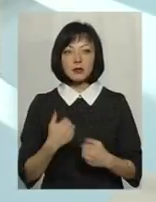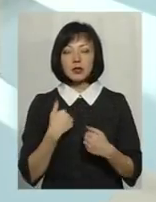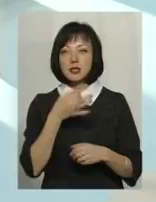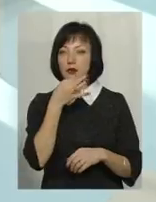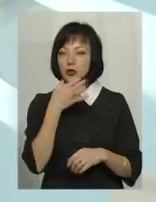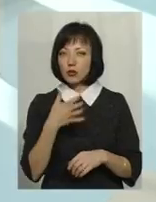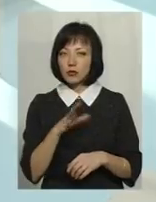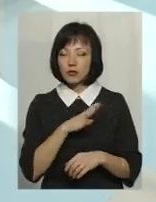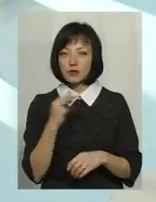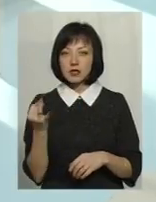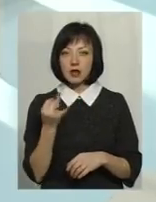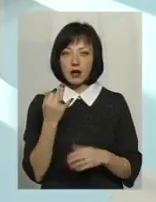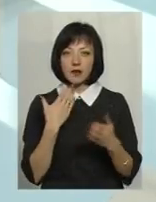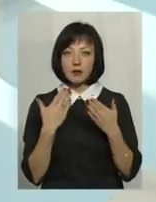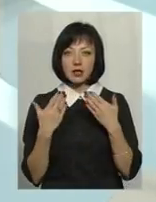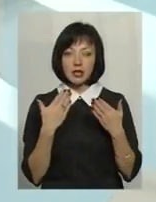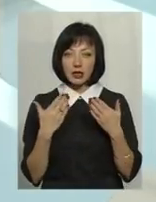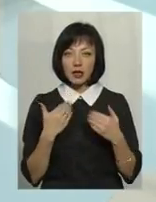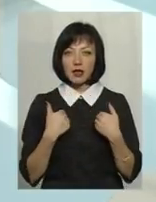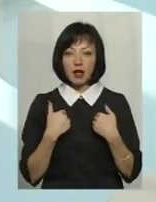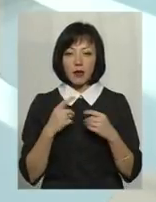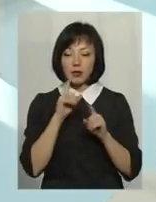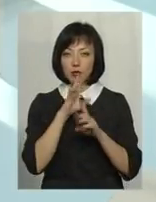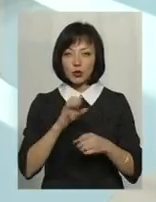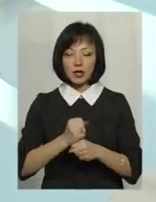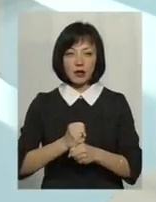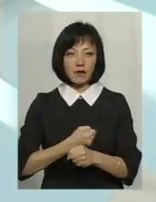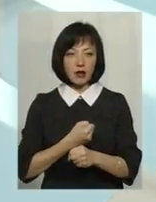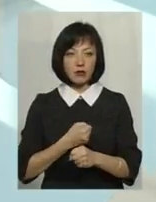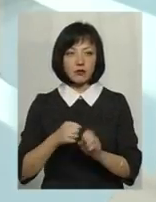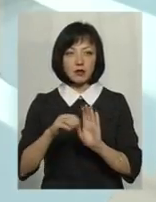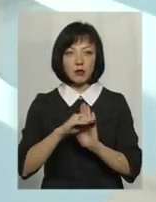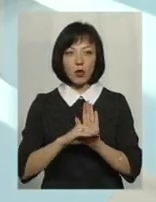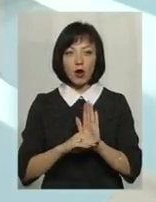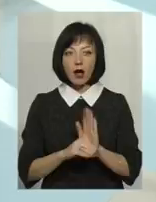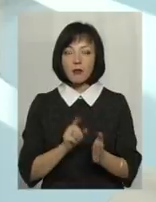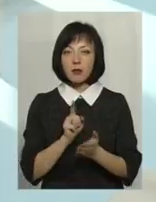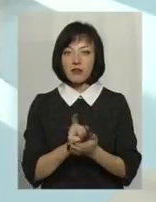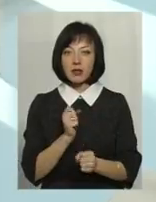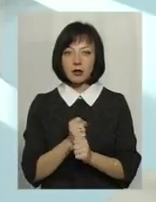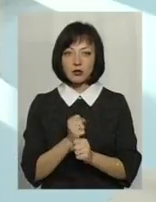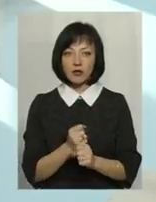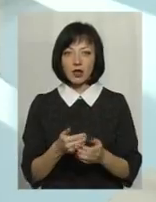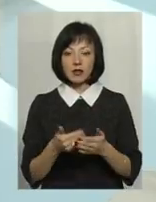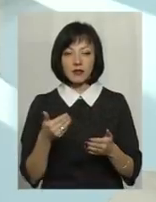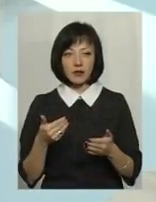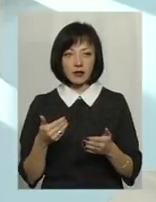таки був досить цікавий підхід, тому що нам не буде нав'язуватись програма, по якій ми повинні працювати від